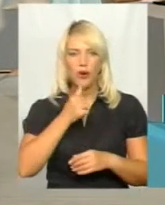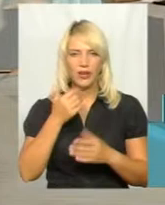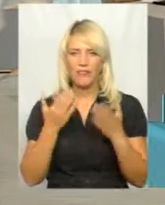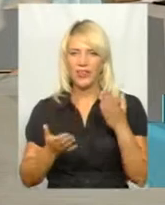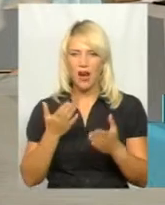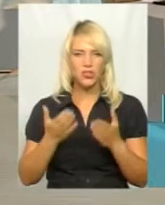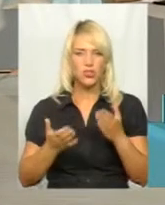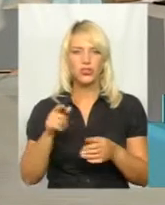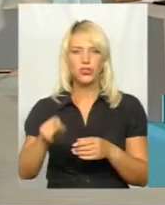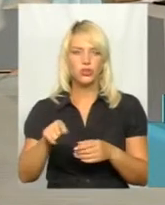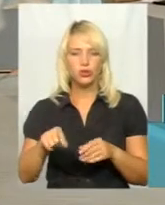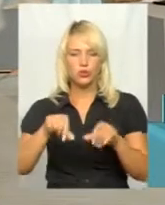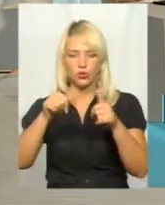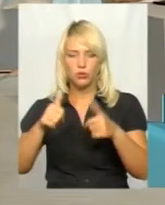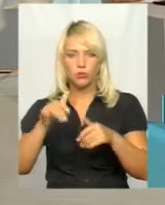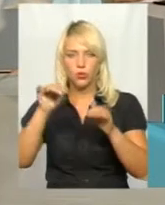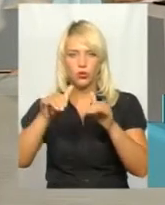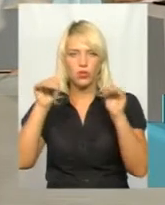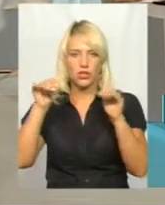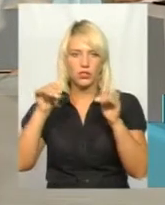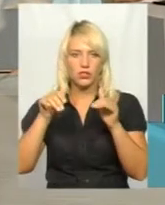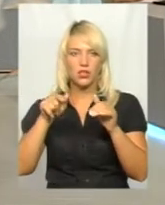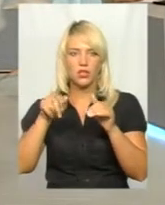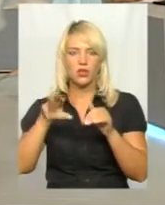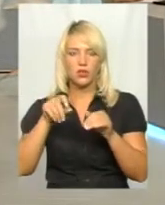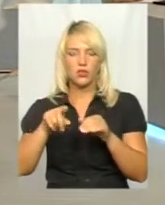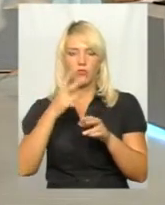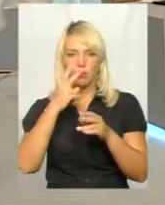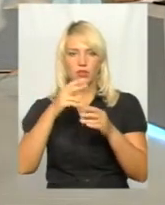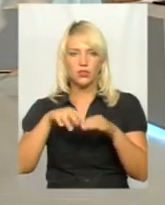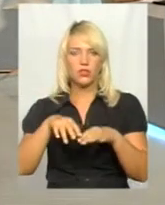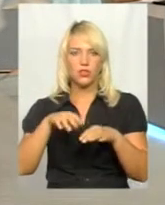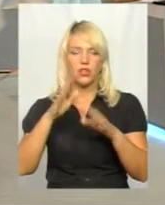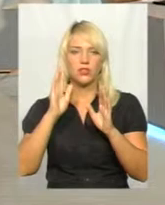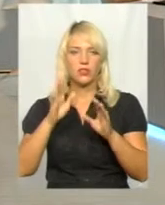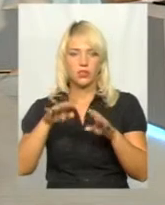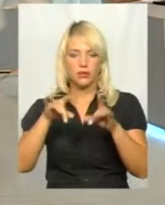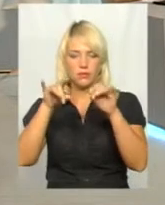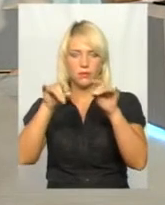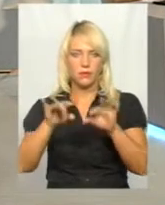якщо торкнешся її, то ти побачиш тільки копиться від коня.